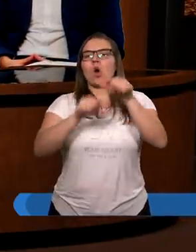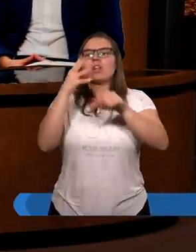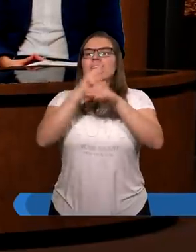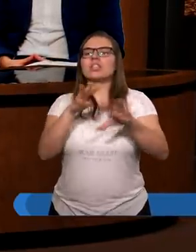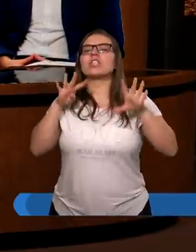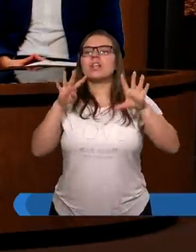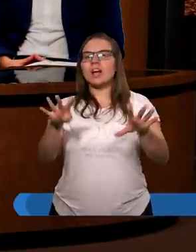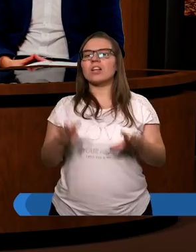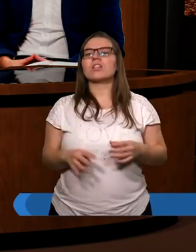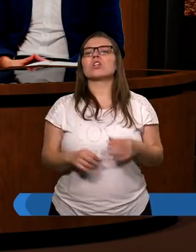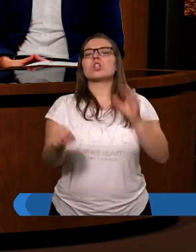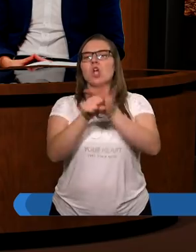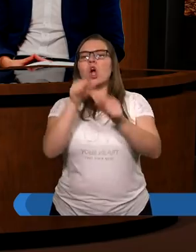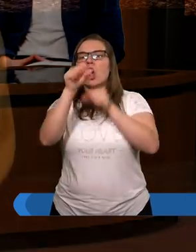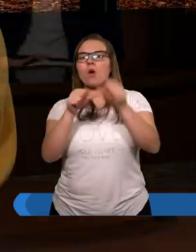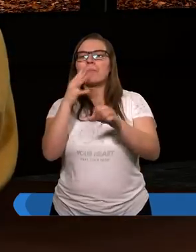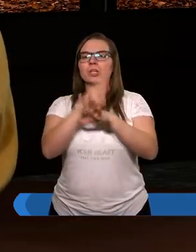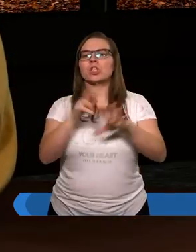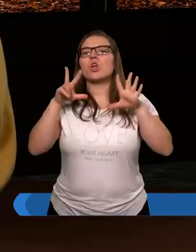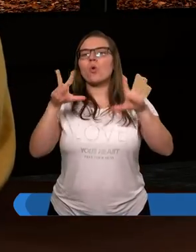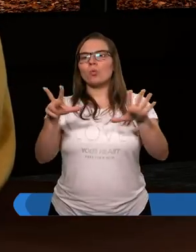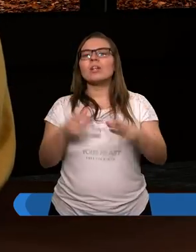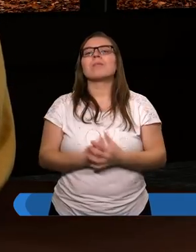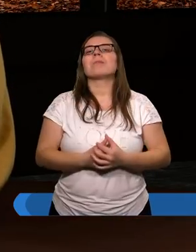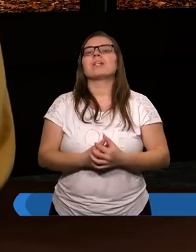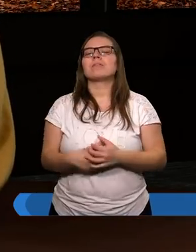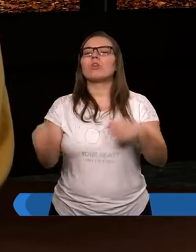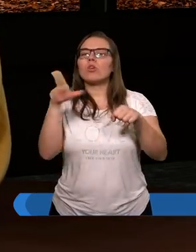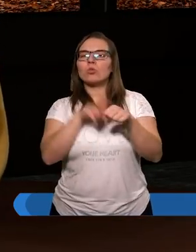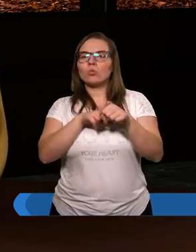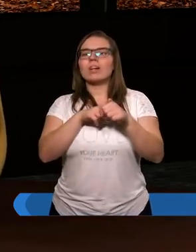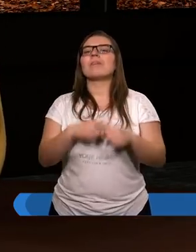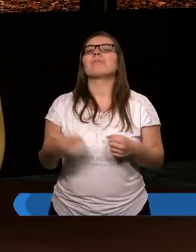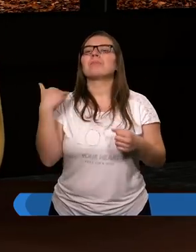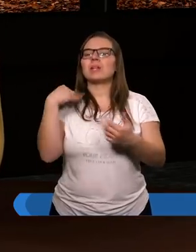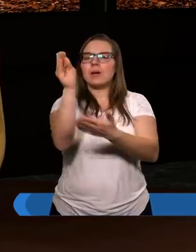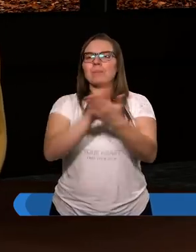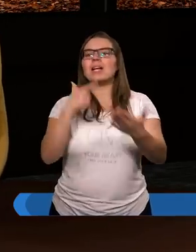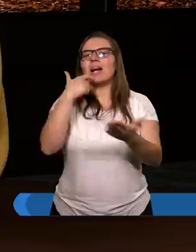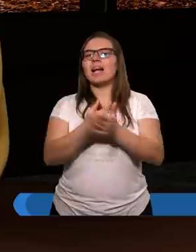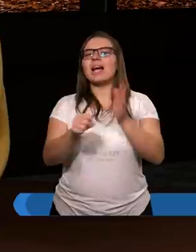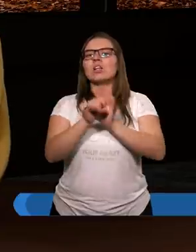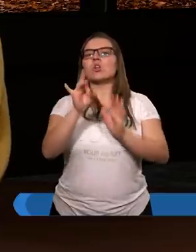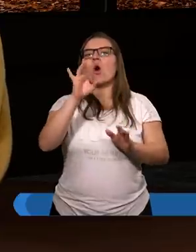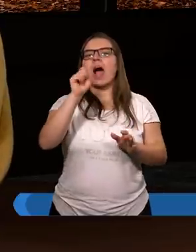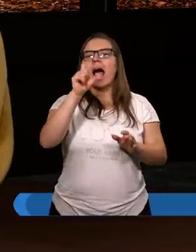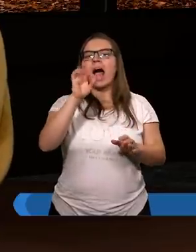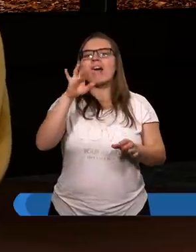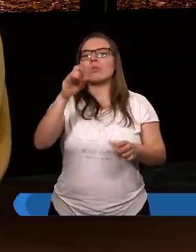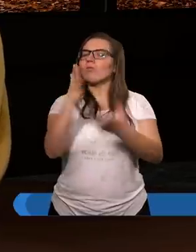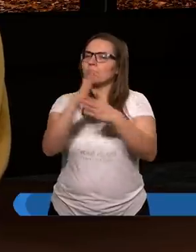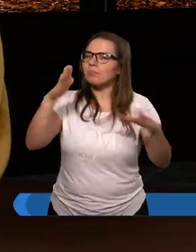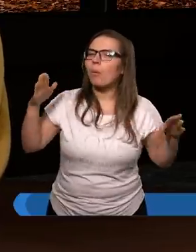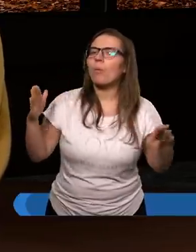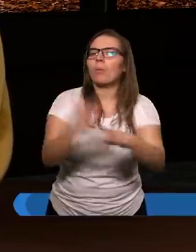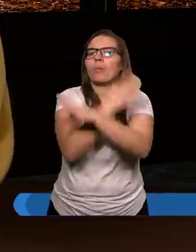do roku 1958 w którym był pisany list do Galacjach upłynęło dziewięć lat